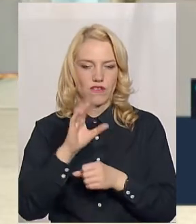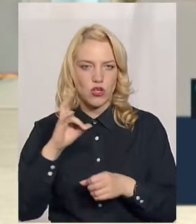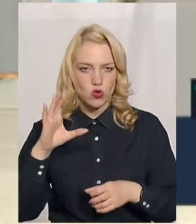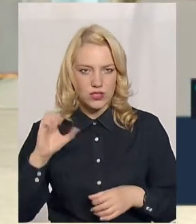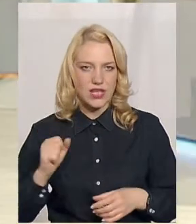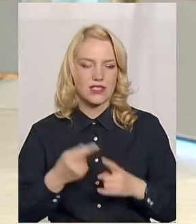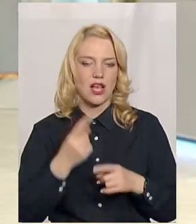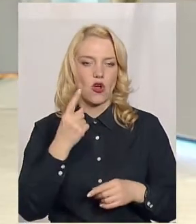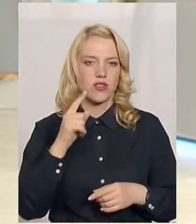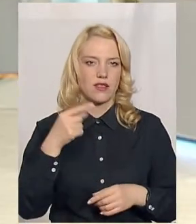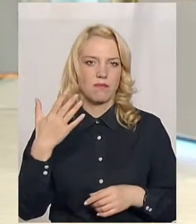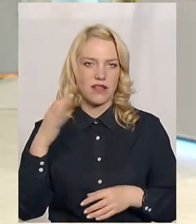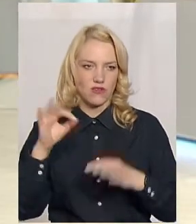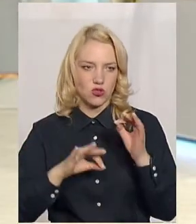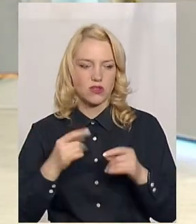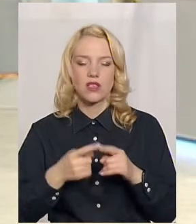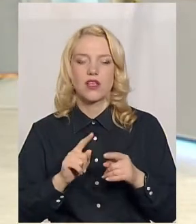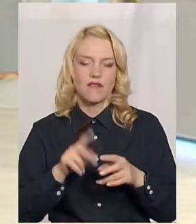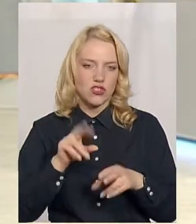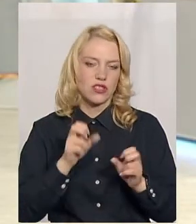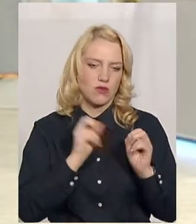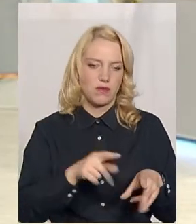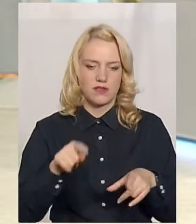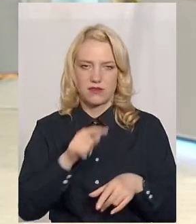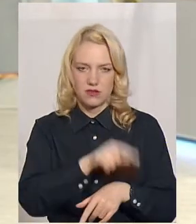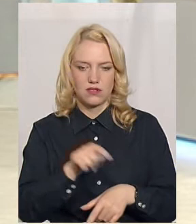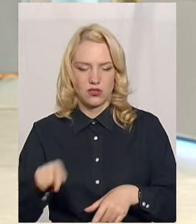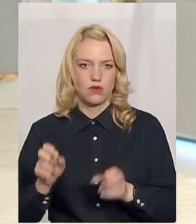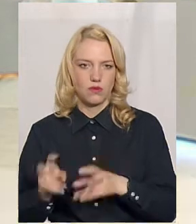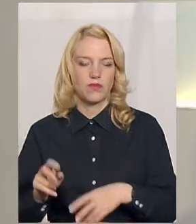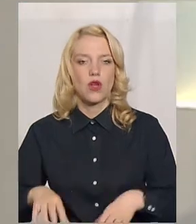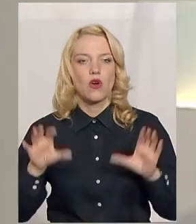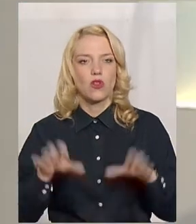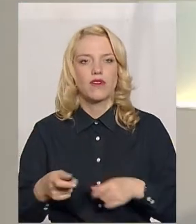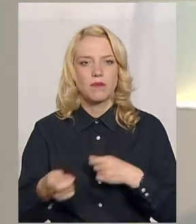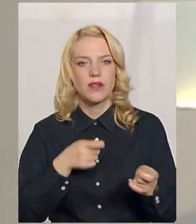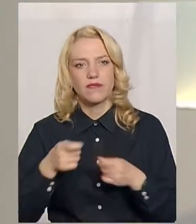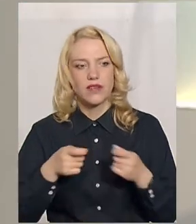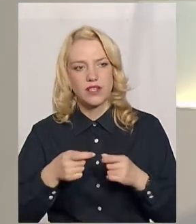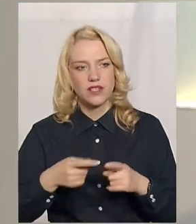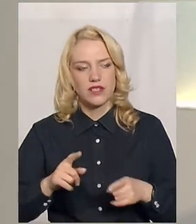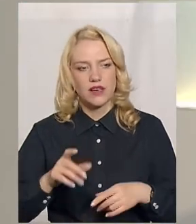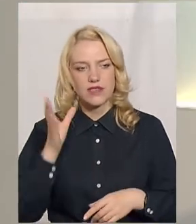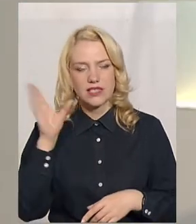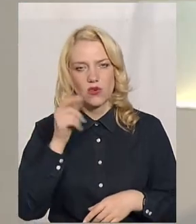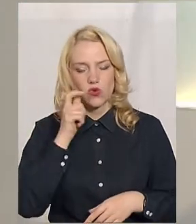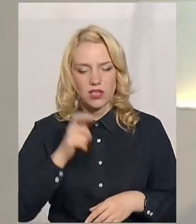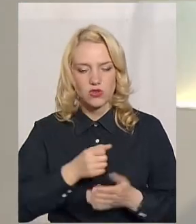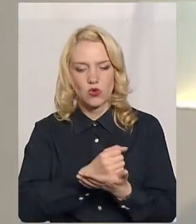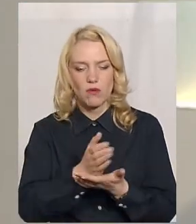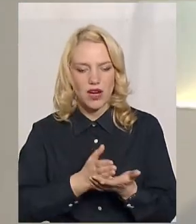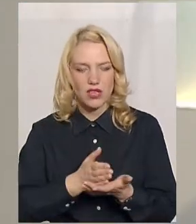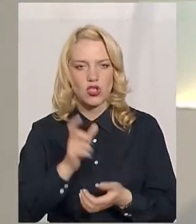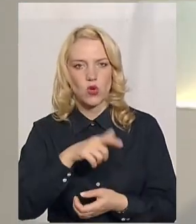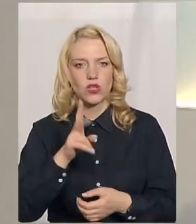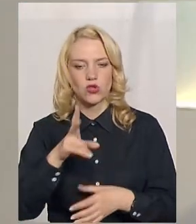небезпечна хвороба. Це просто так до слова. Ну, небезпечна. Голова правління Хмельницького обласного відділення в сукраїнської мережі людей, які живуть